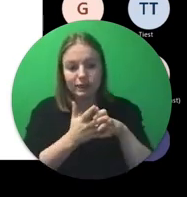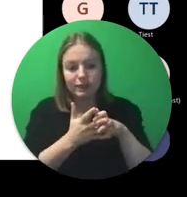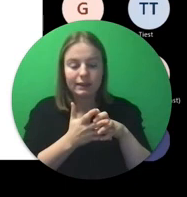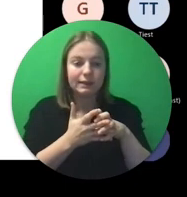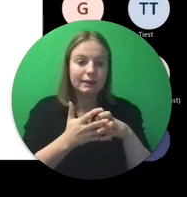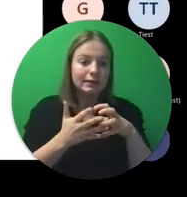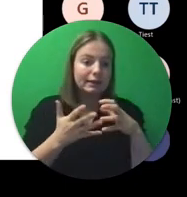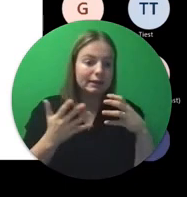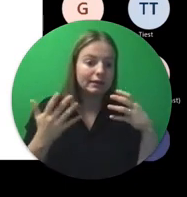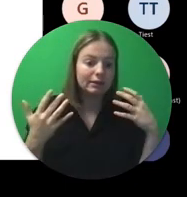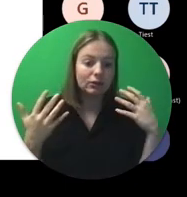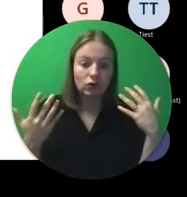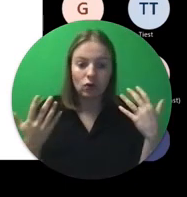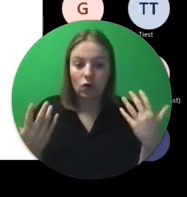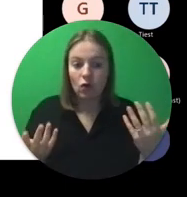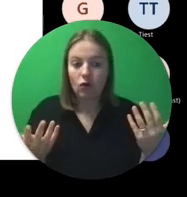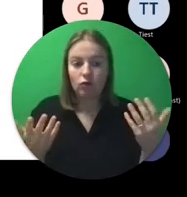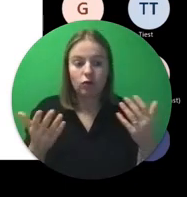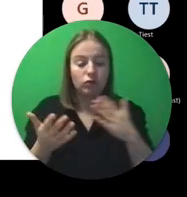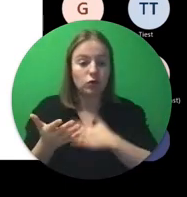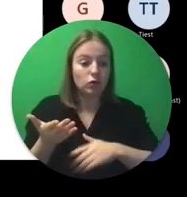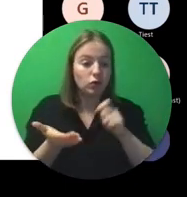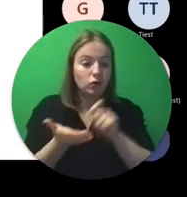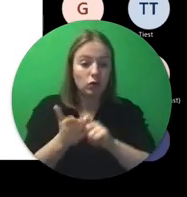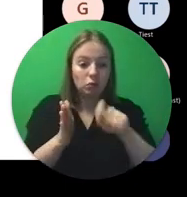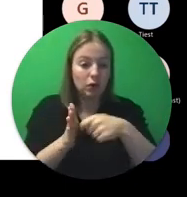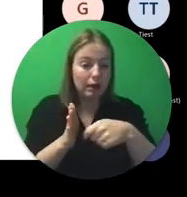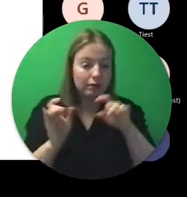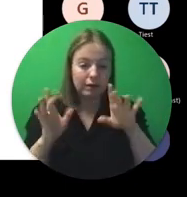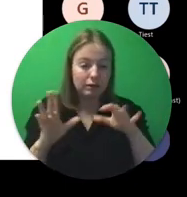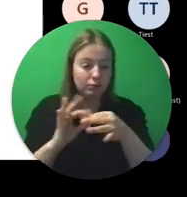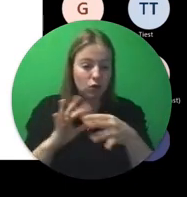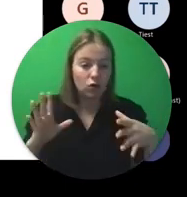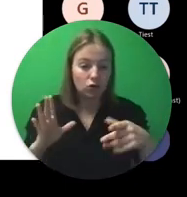goedgekeurde projecten.